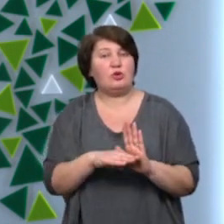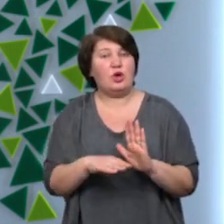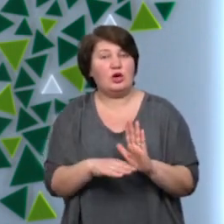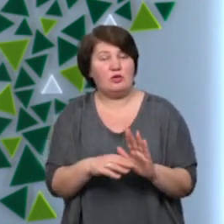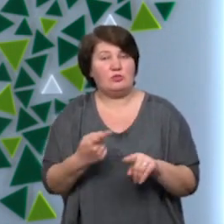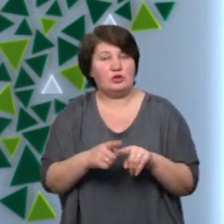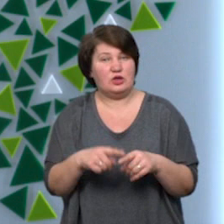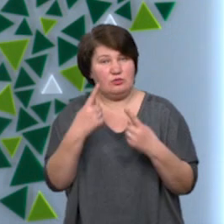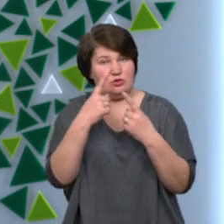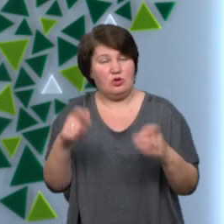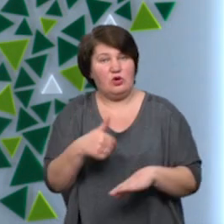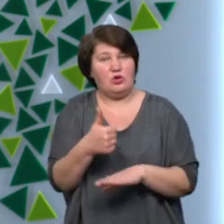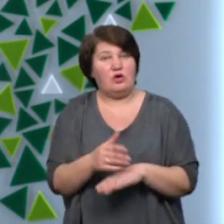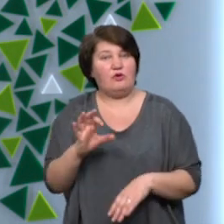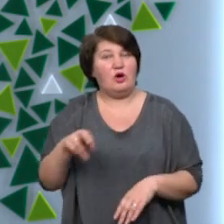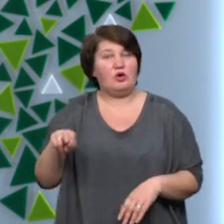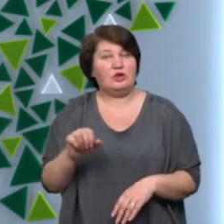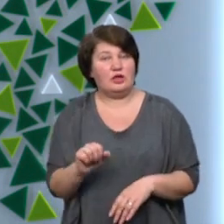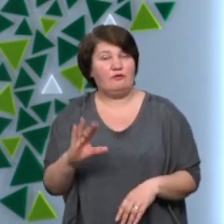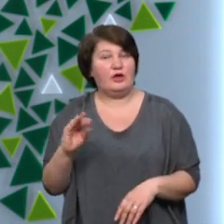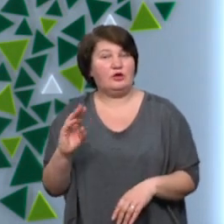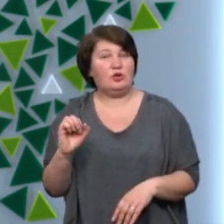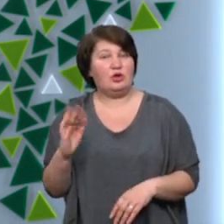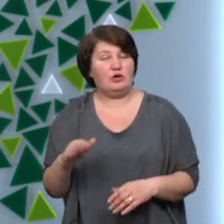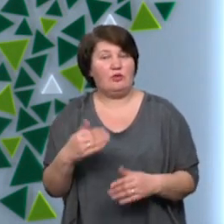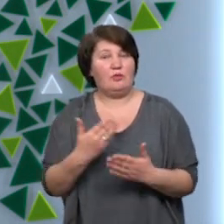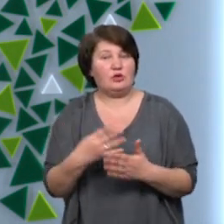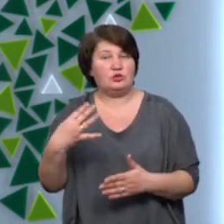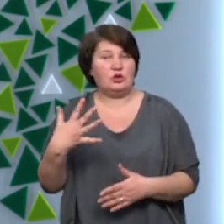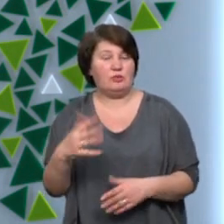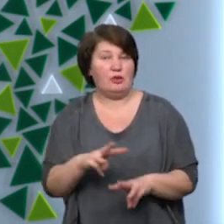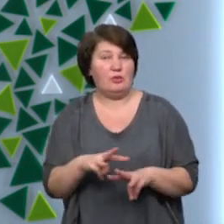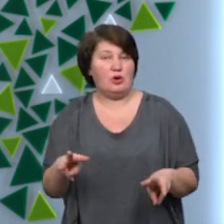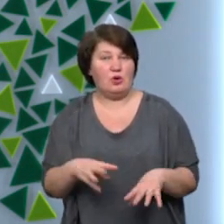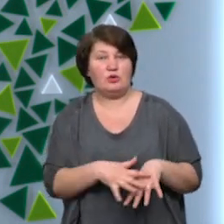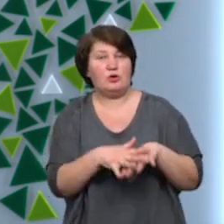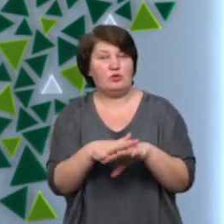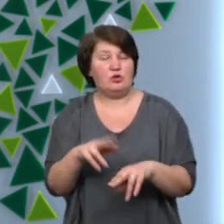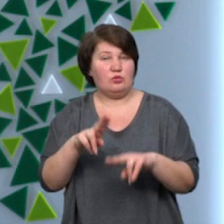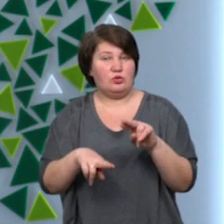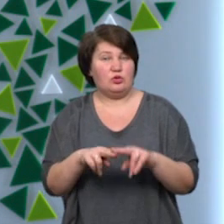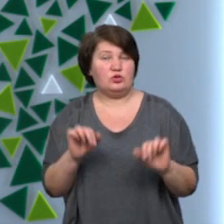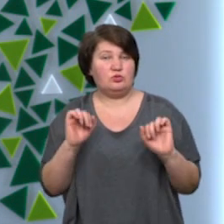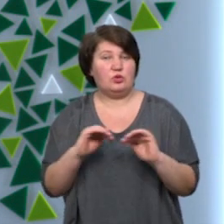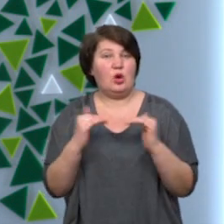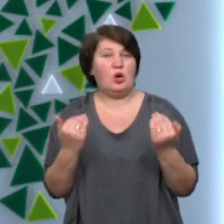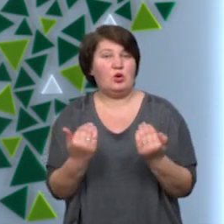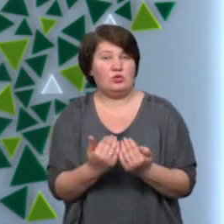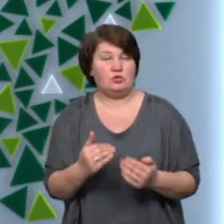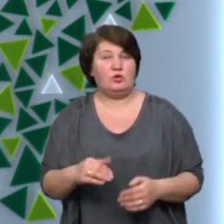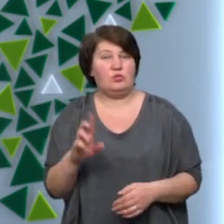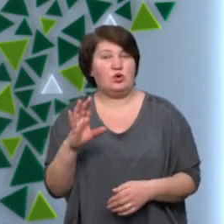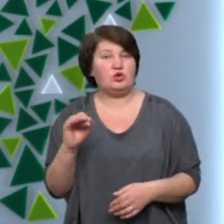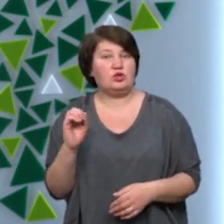брифінгу повідомив голова облдержадміністрації Віталій Федорів. Майже 45 мільйонів спрямували для будівництва спорткомплексу у селищі Брошнів-Осади